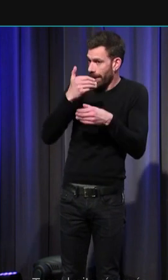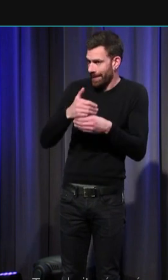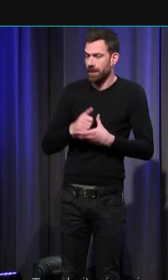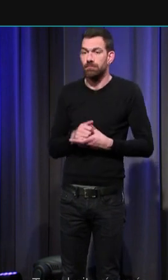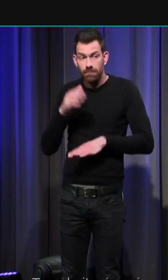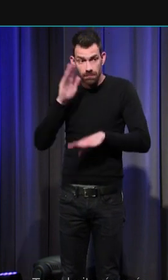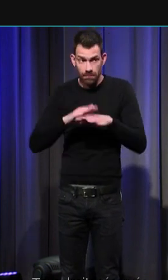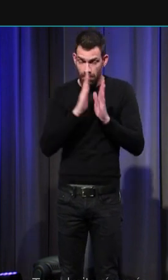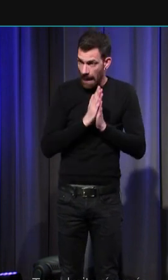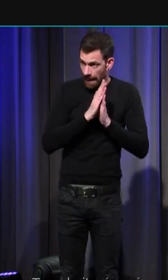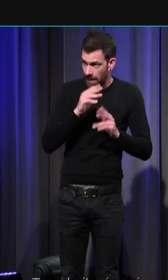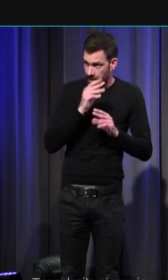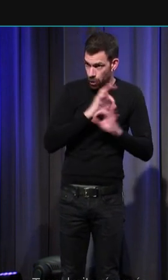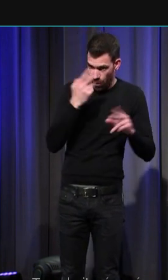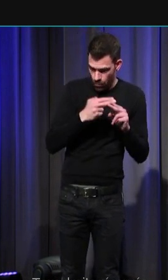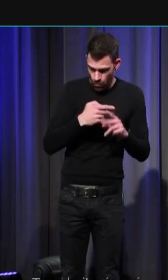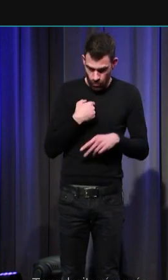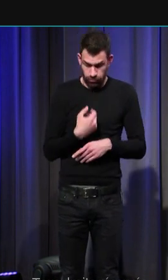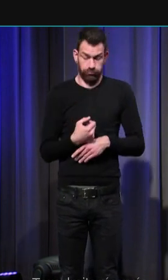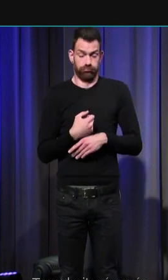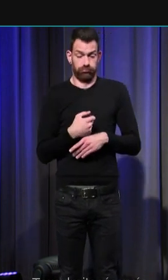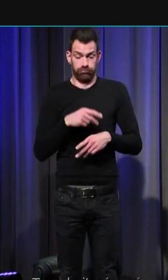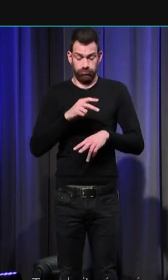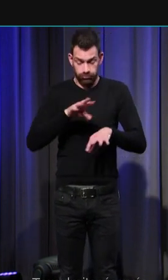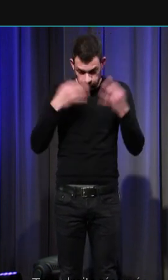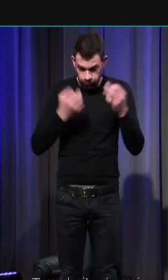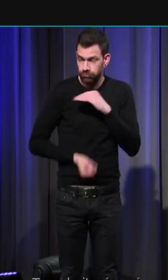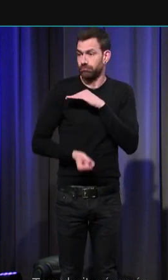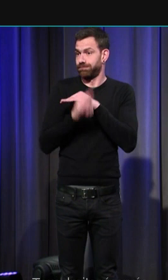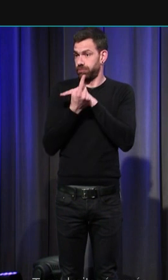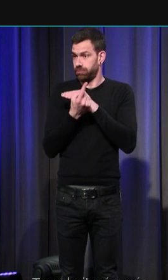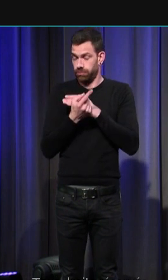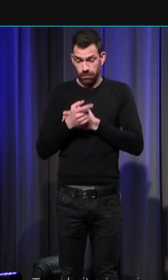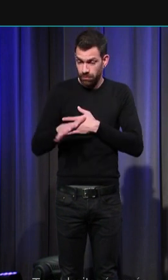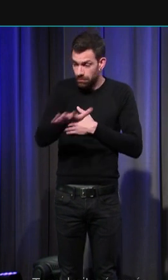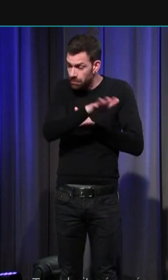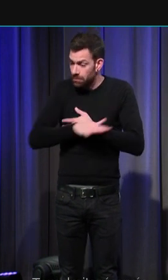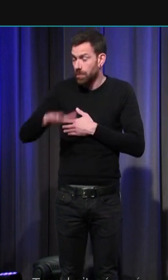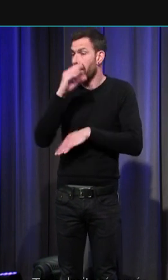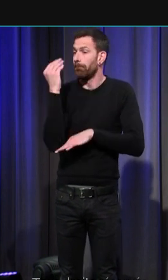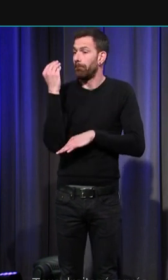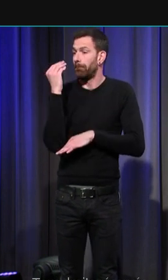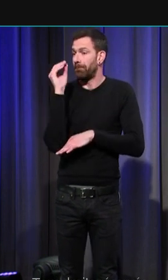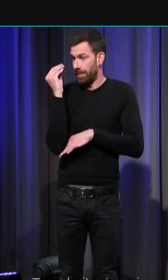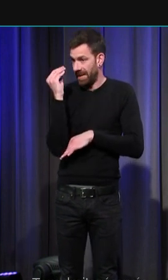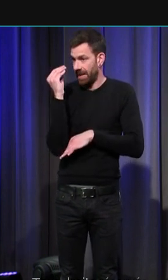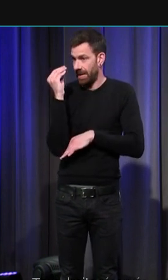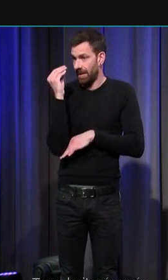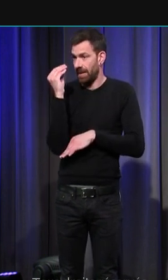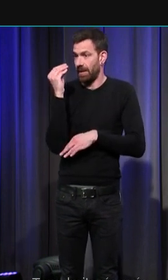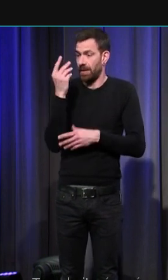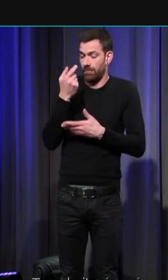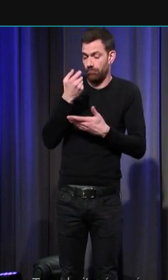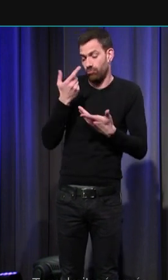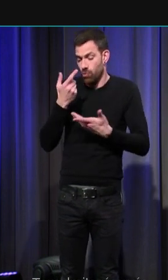anonyme nous a livré une population tout à fait atypique uniquement composée de fœtus d'enfants nés autour du